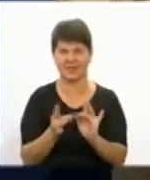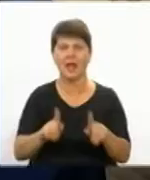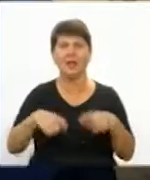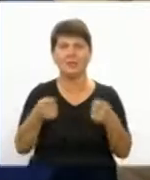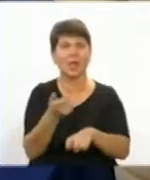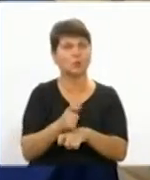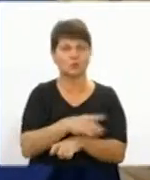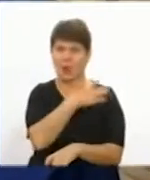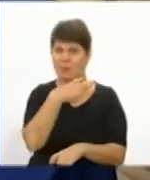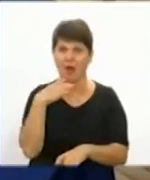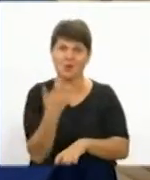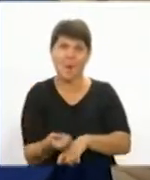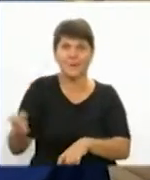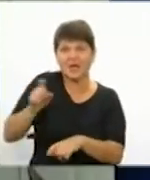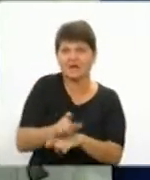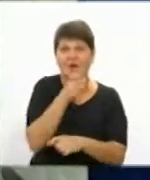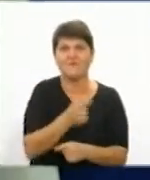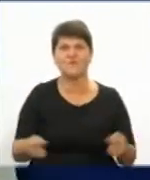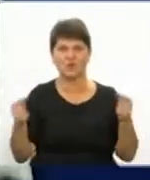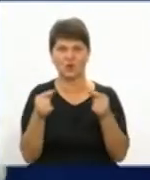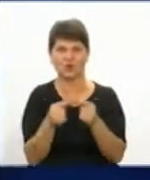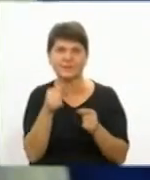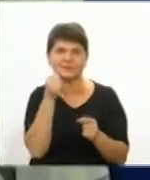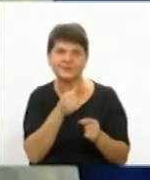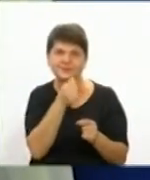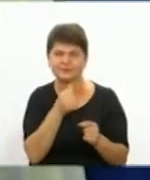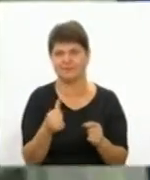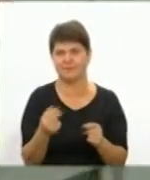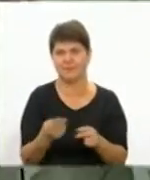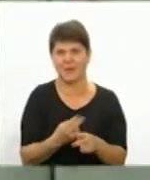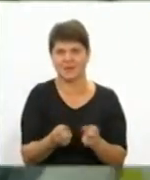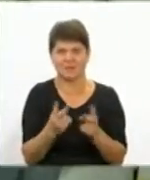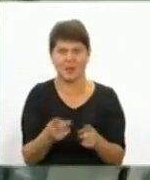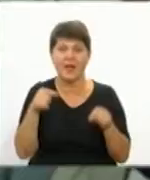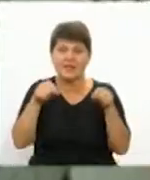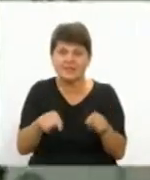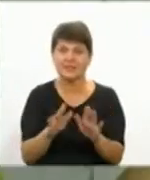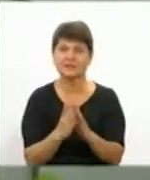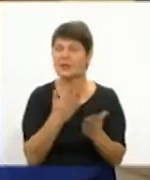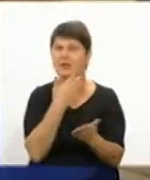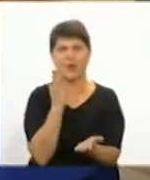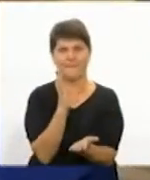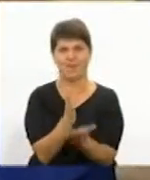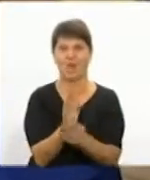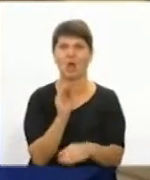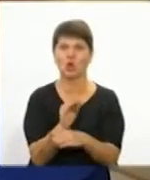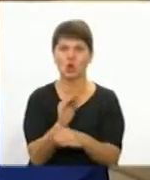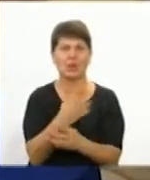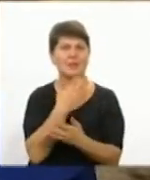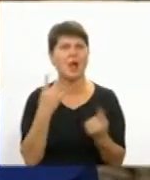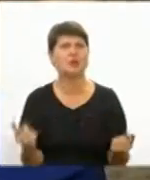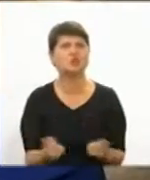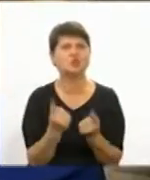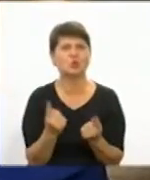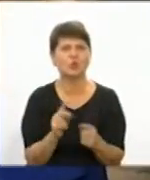дуже багато переваг, а водночас чаїть собі багато прихованих небезпек. Ці книжки не містять прямої дидактики, не містять жодних